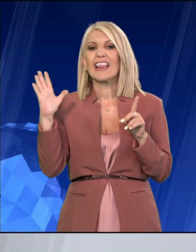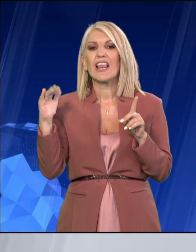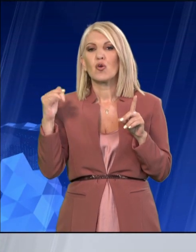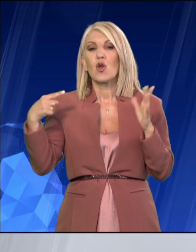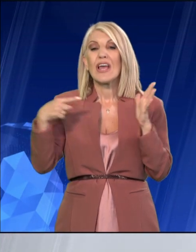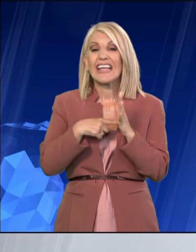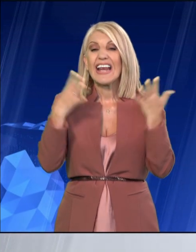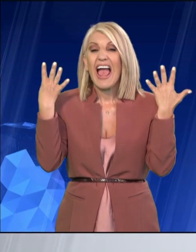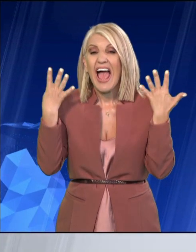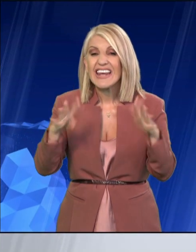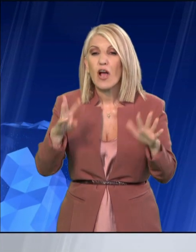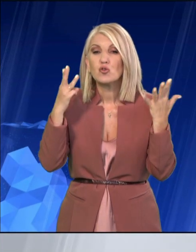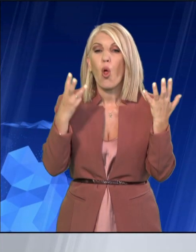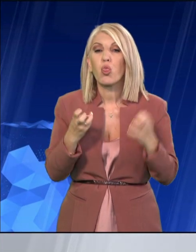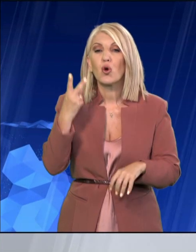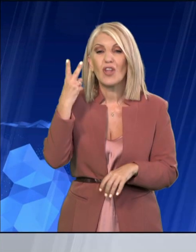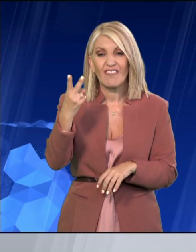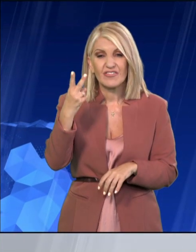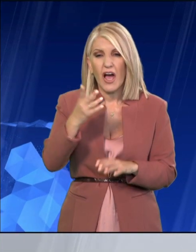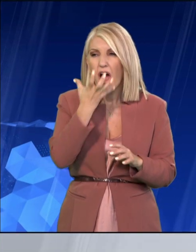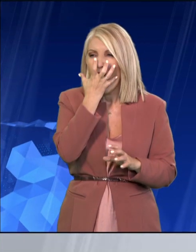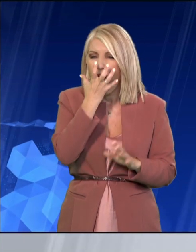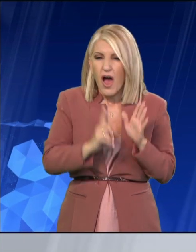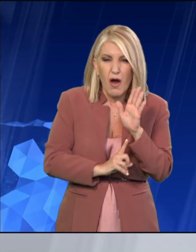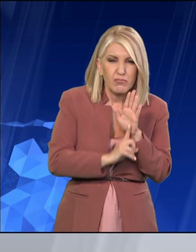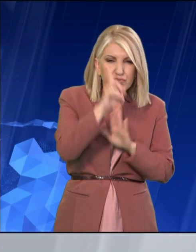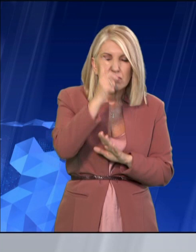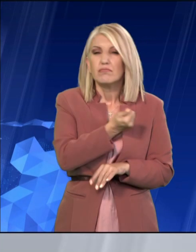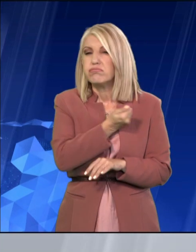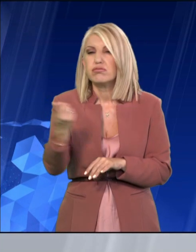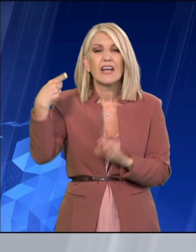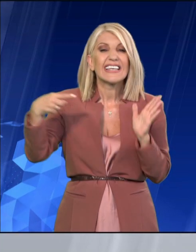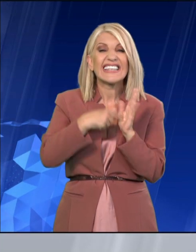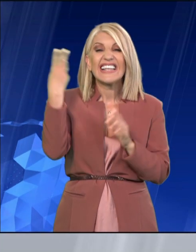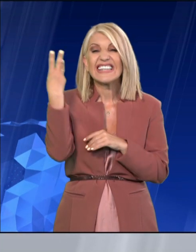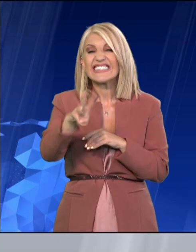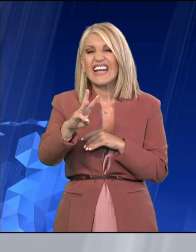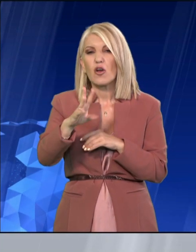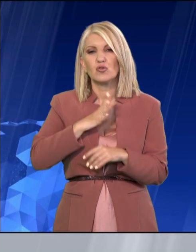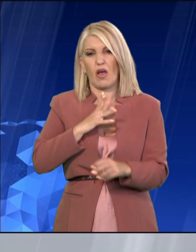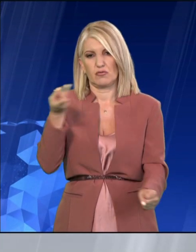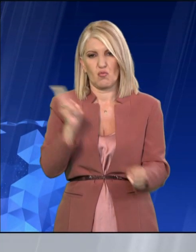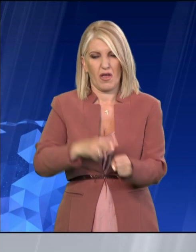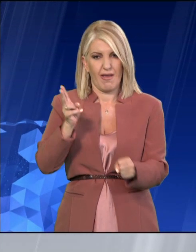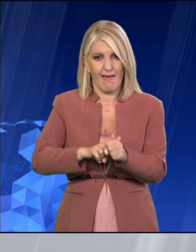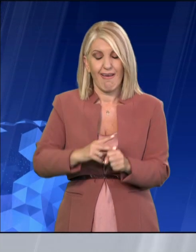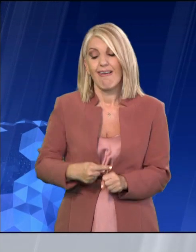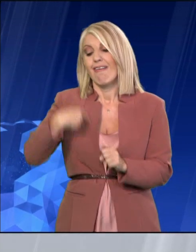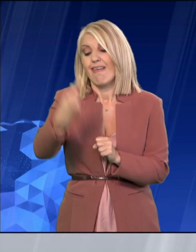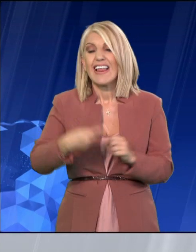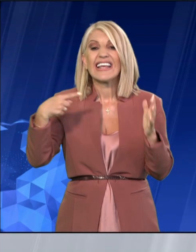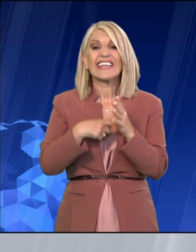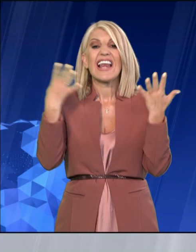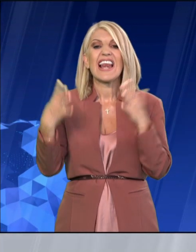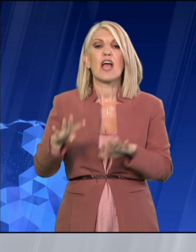καύσωνα με 1.300 νεκρούς εδώ στη χώρα μας. Επίσης, είχαμε 600 νεκρούς την επόμενη χρονιά πάλι την ίδια περίοδο. Είναι